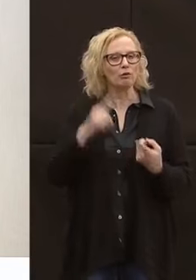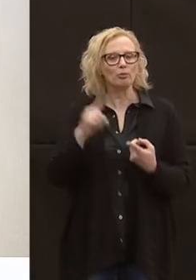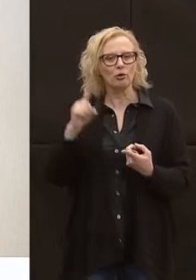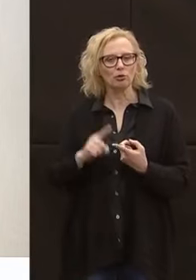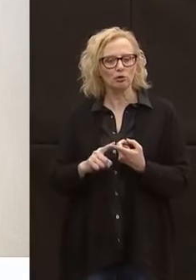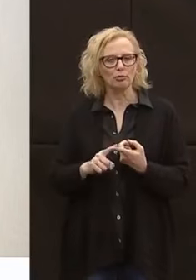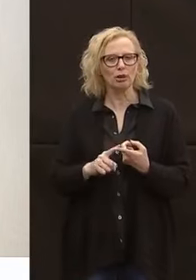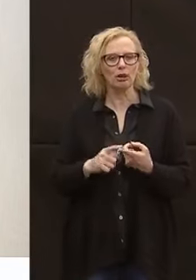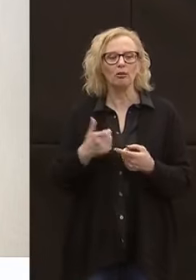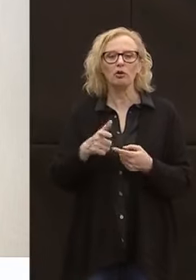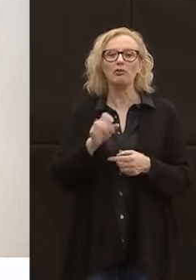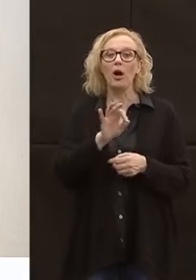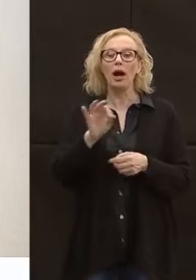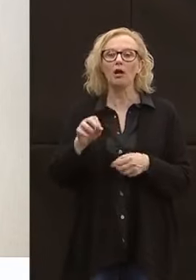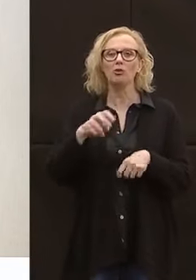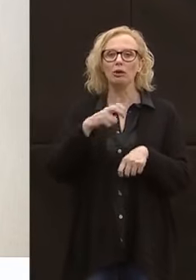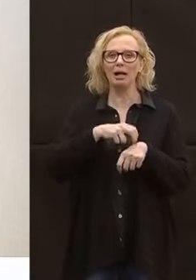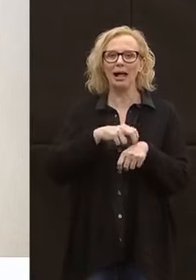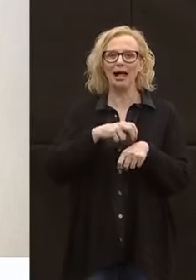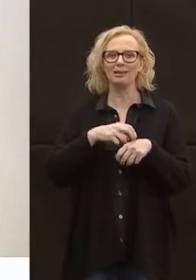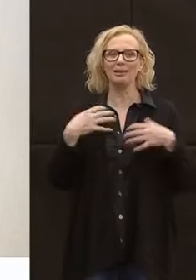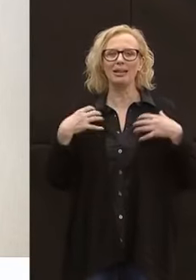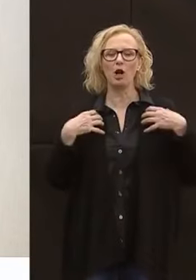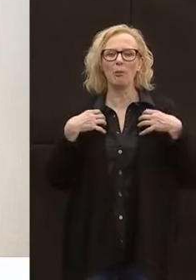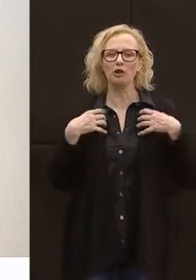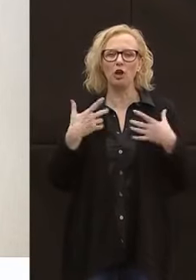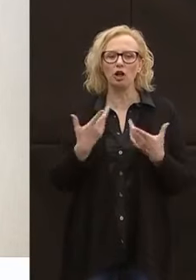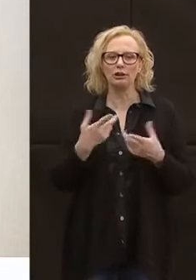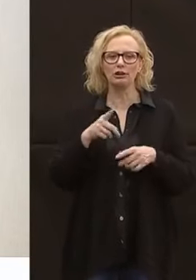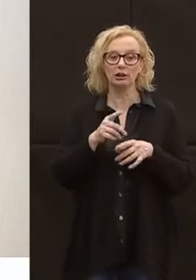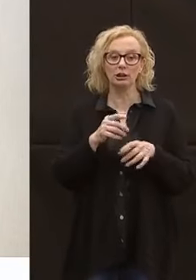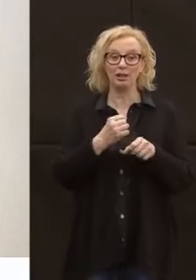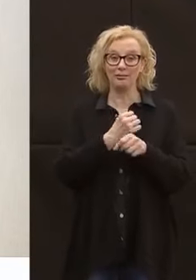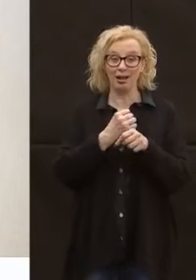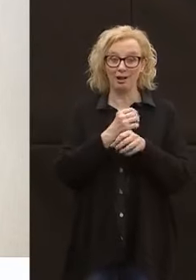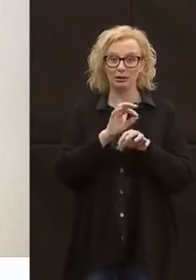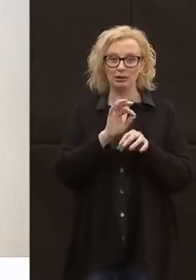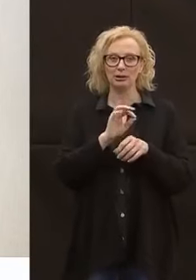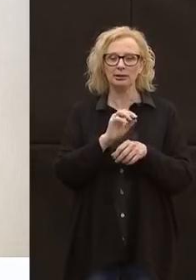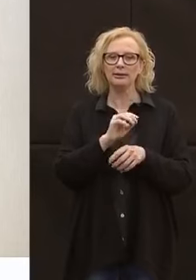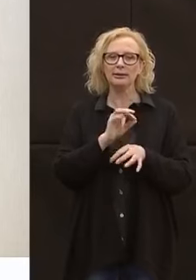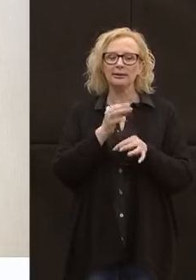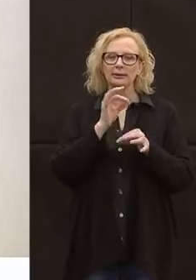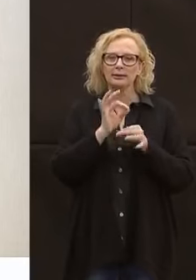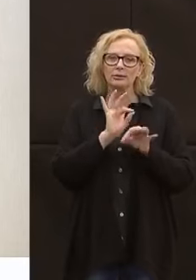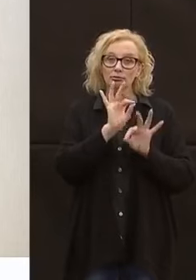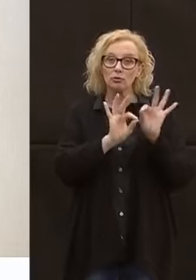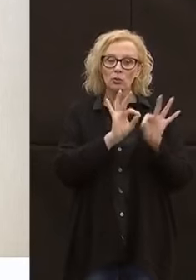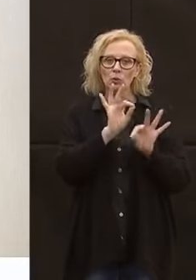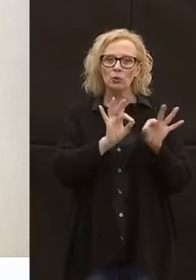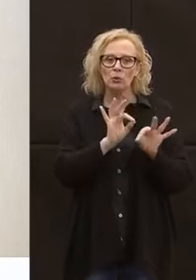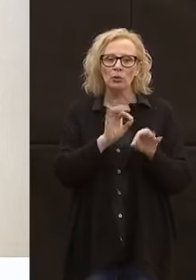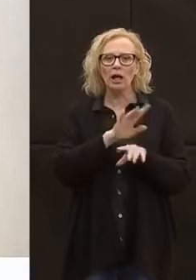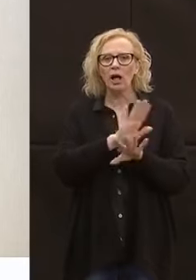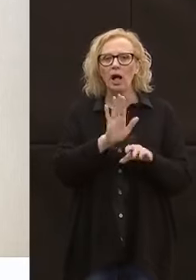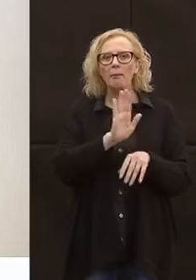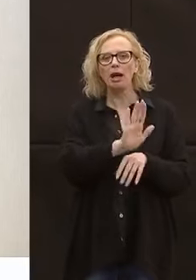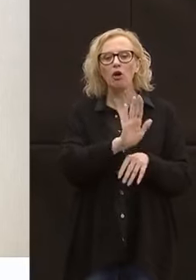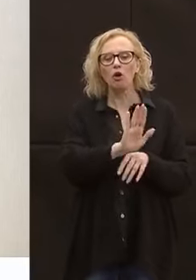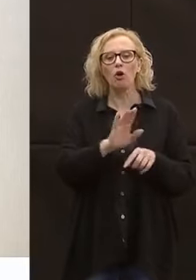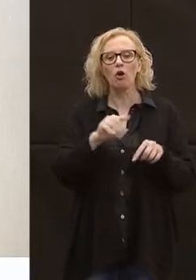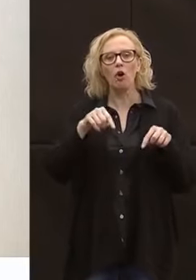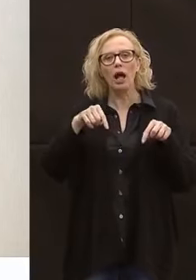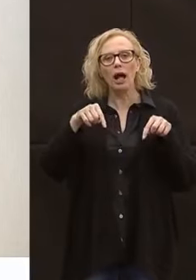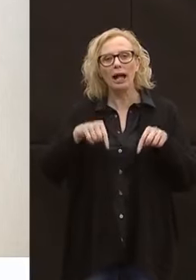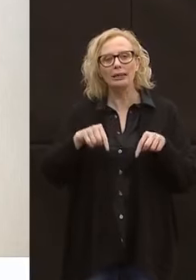alcuni malati reumatologici vengono trattati con dei farmaci che prima erano di loro esclusiva dominio, evidentemente